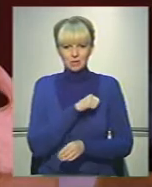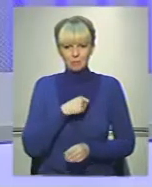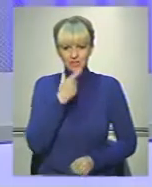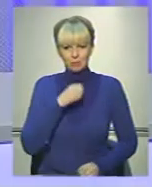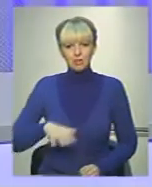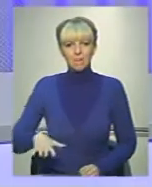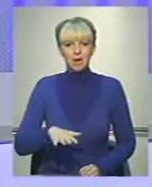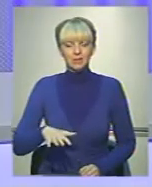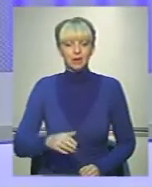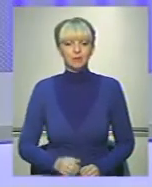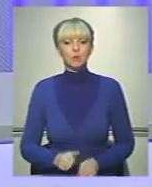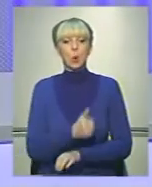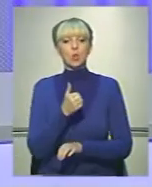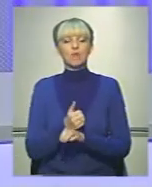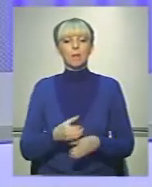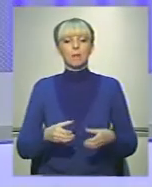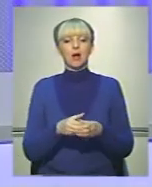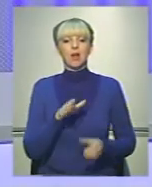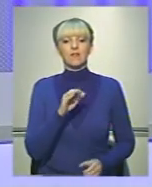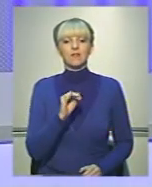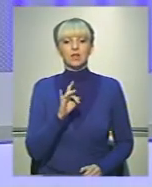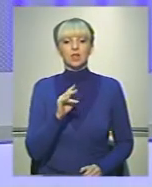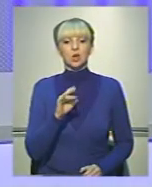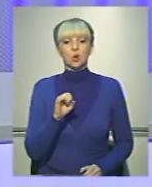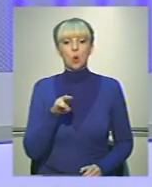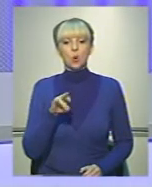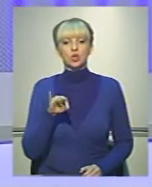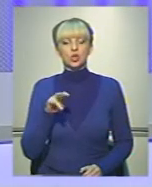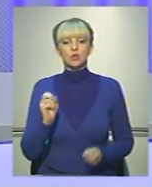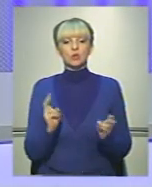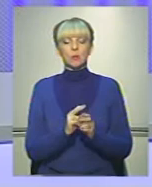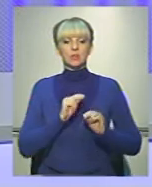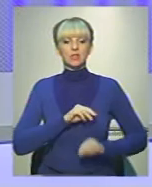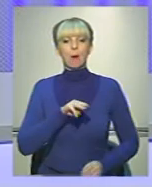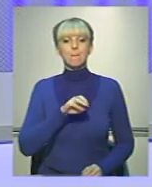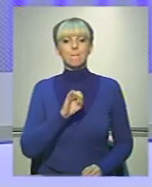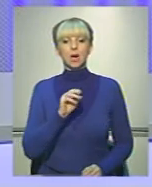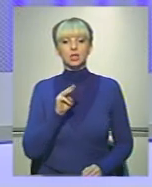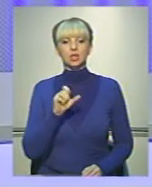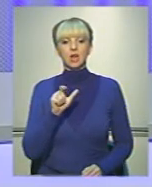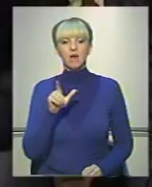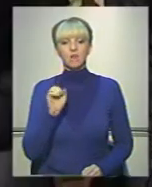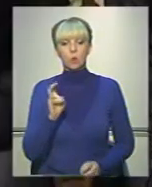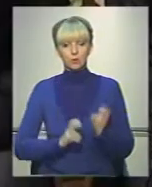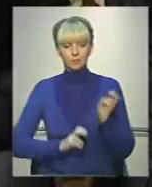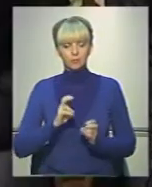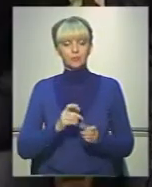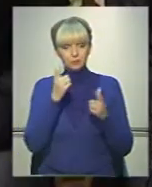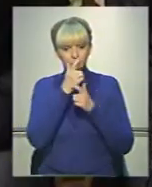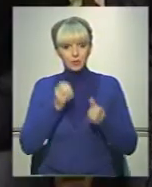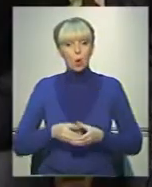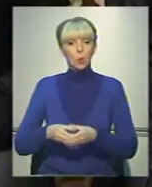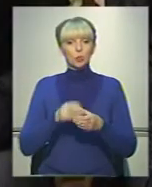себе на Майдані. Голова партії «Відродження» Віктор Бондар зустрівся із працівниками МАШ-заводу. Очільник політичної сили поінформував